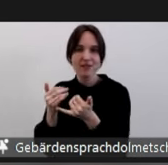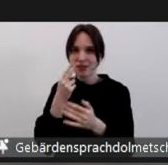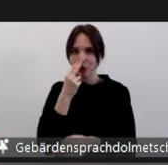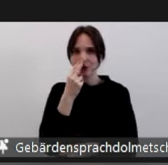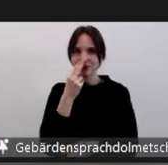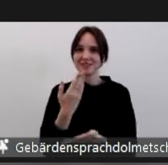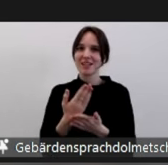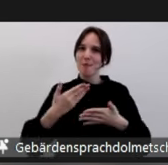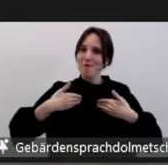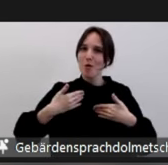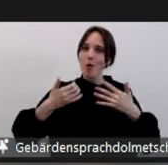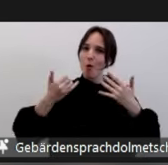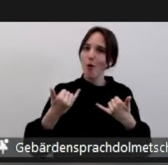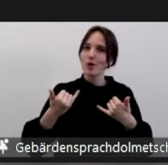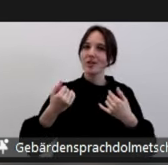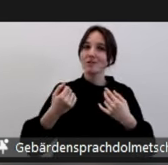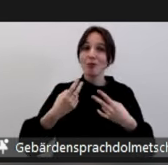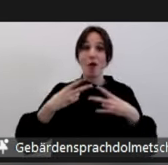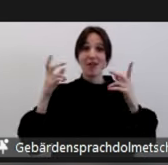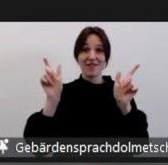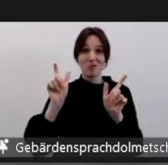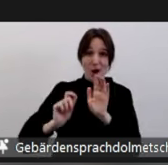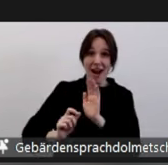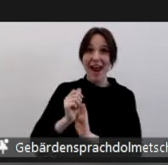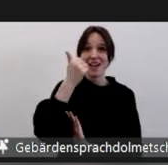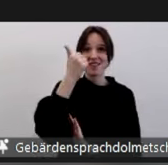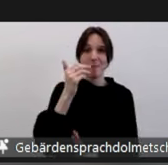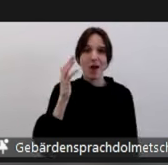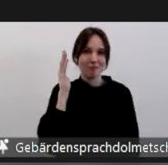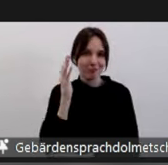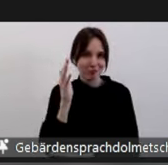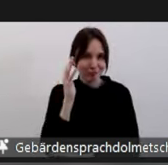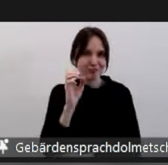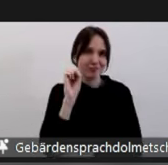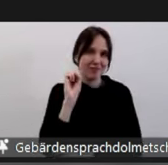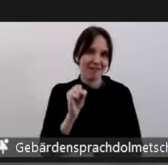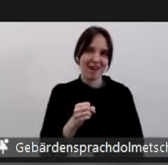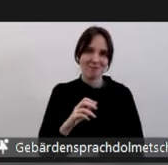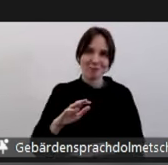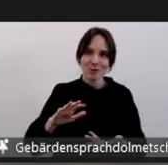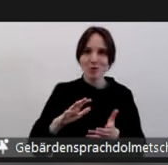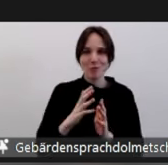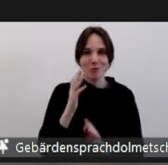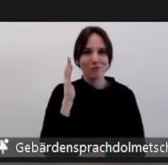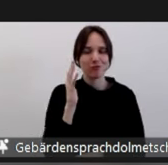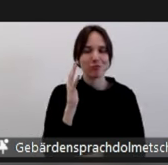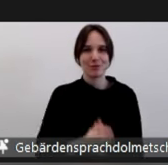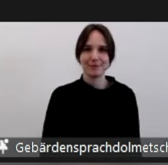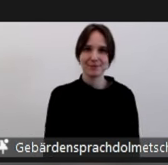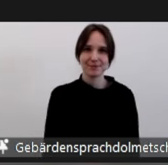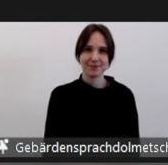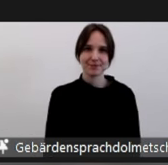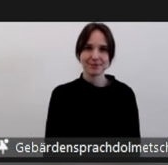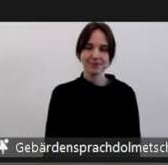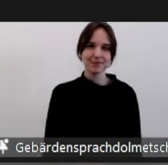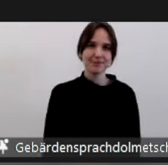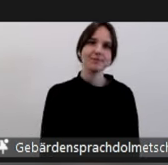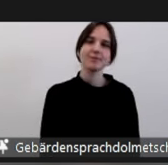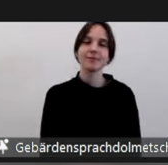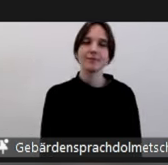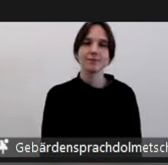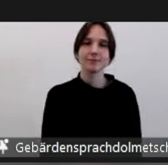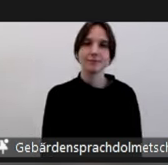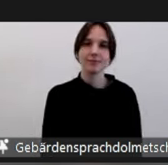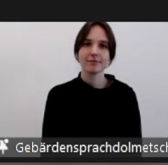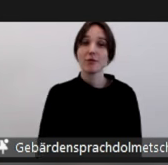wir heute mit der ersten öffentlichen Veranstaltung dazu, Ihnen dazu einen Einblick geben können zu der systematischen Aufbereitung